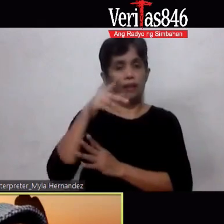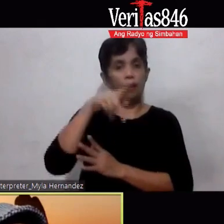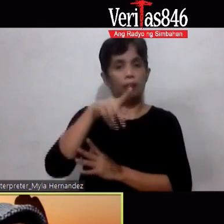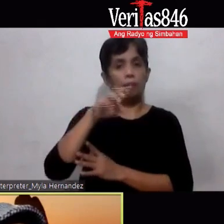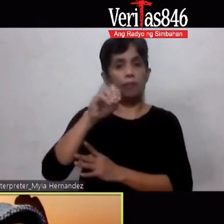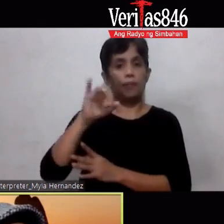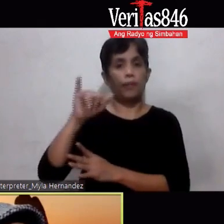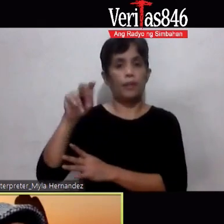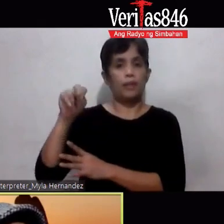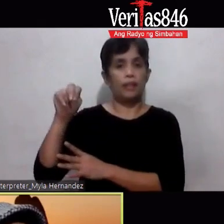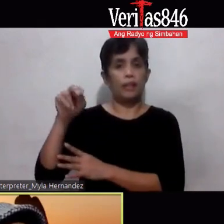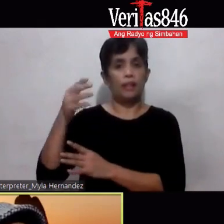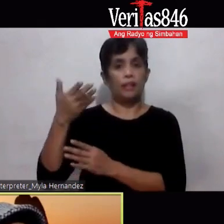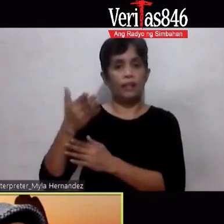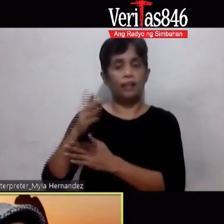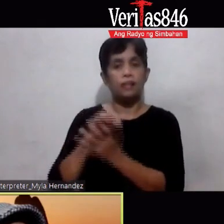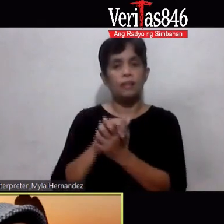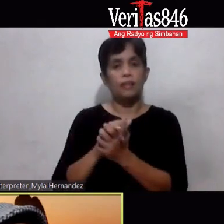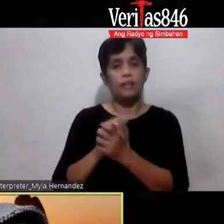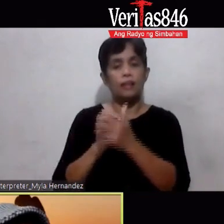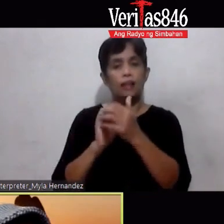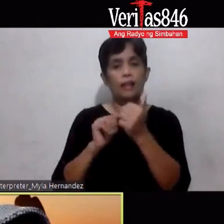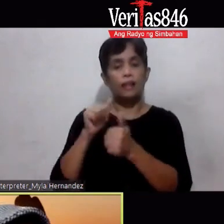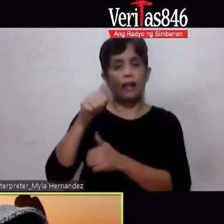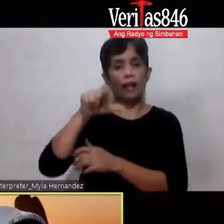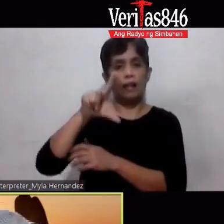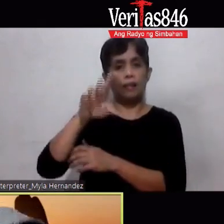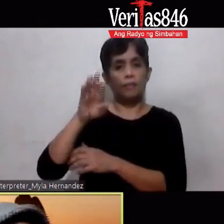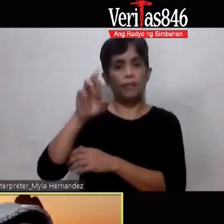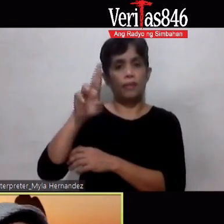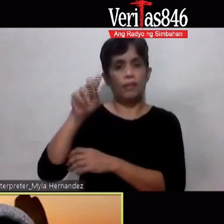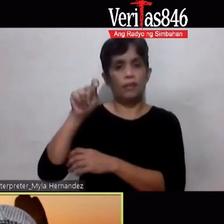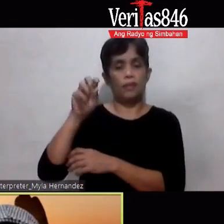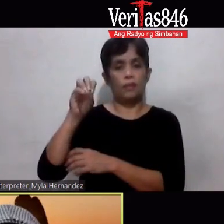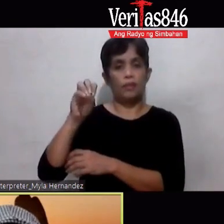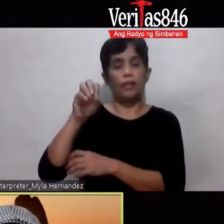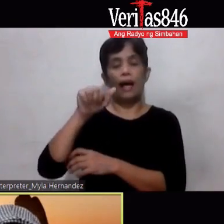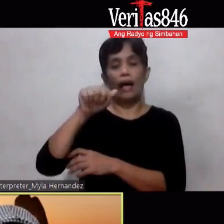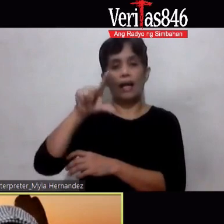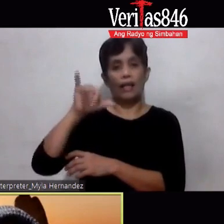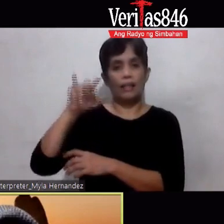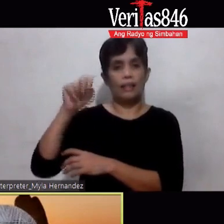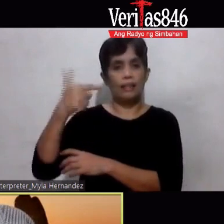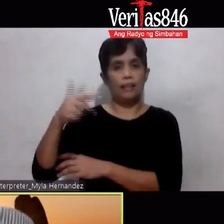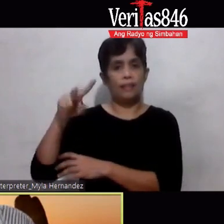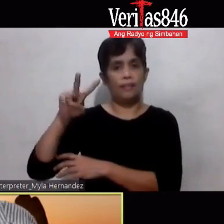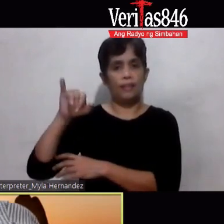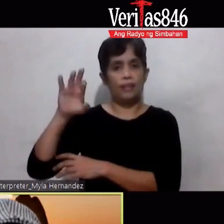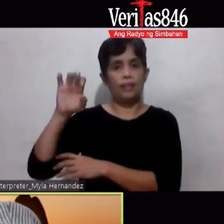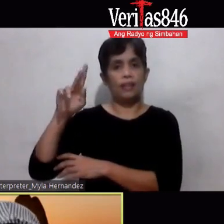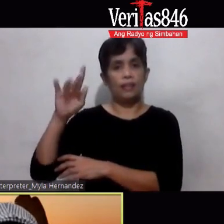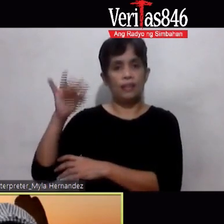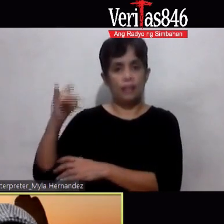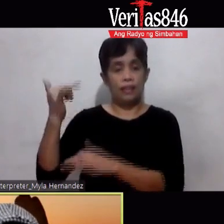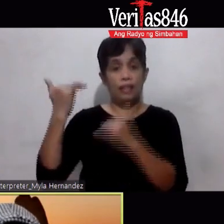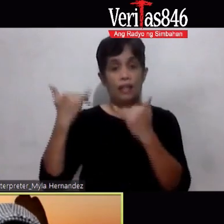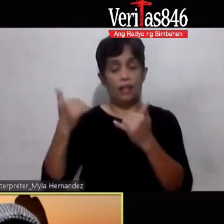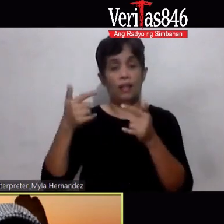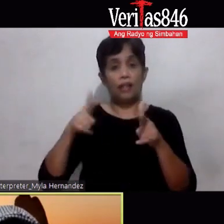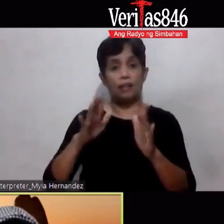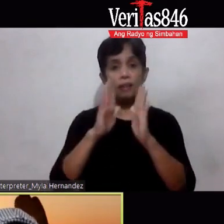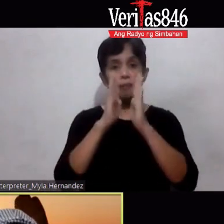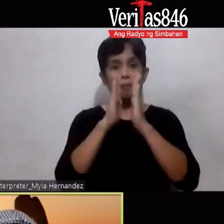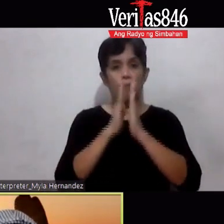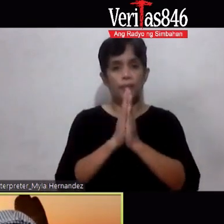Sila Cora Sila Alberto Sila Bika Si Aling Biki Nandyan na agad sila Okay So ganyan po Magmananalangin na po tayo